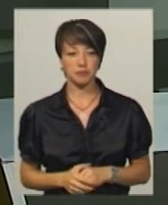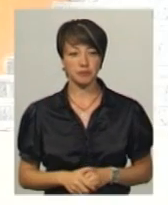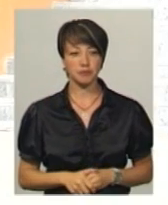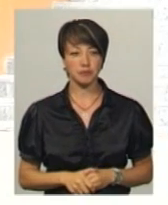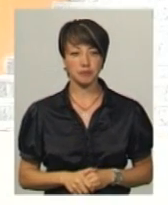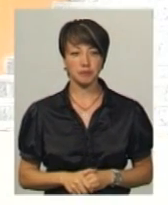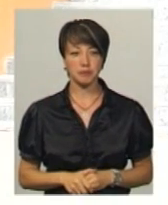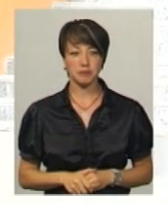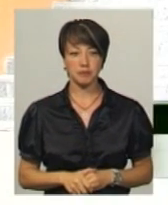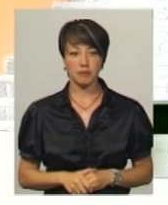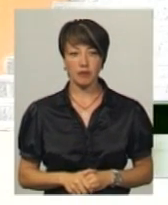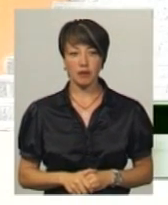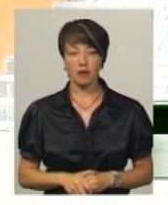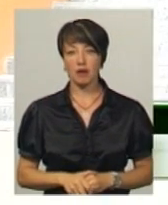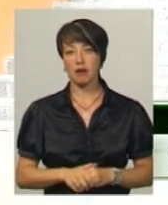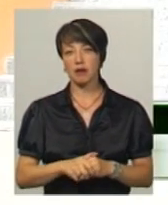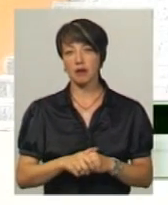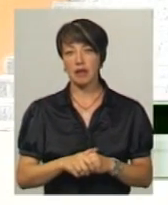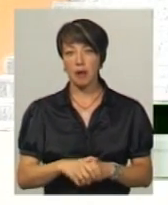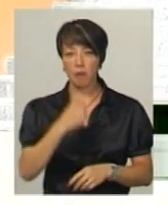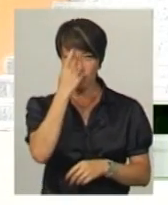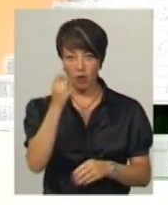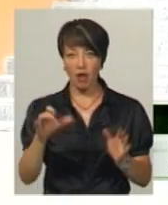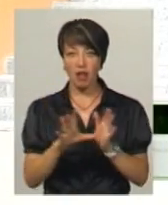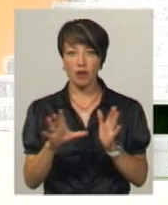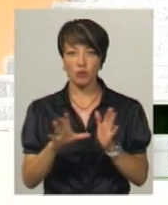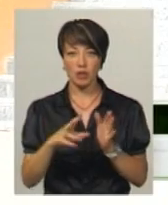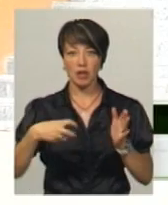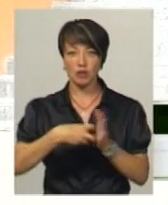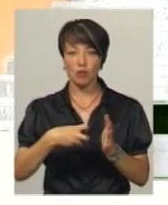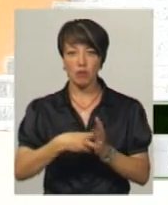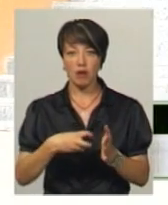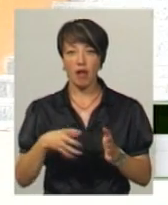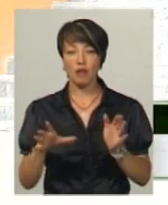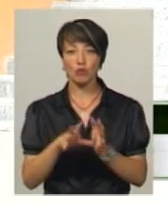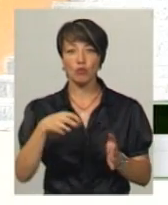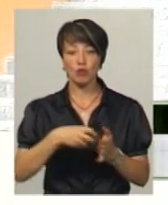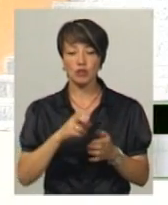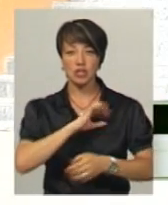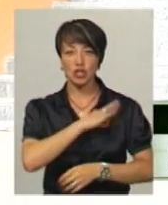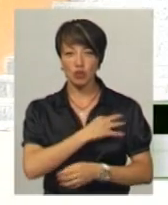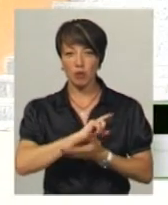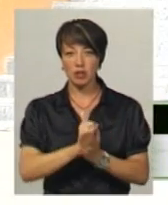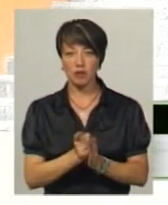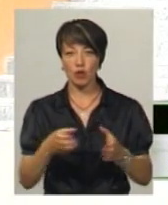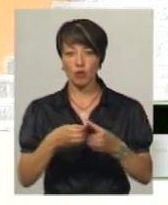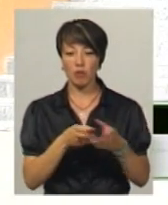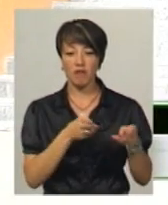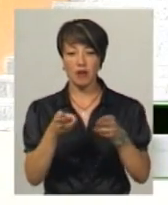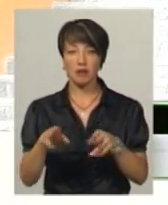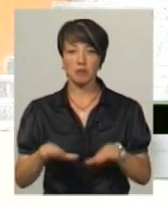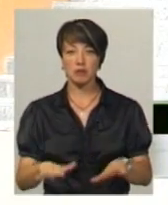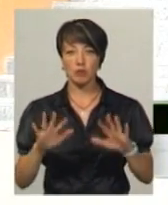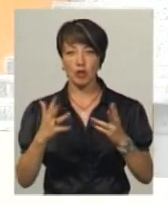Їм це надійшло електронним листом на електронну пошту. Слідчо-оперативна група виїхала на місце події,